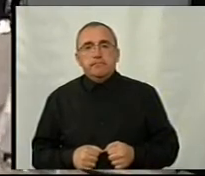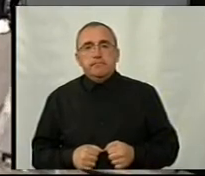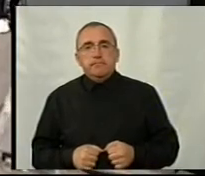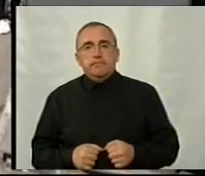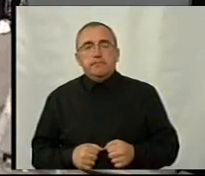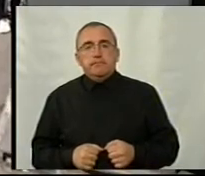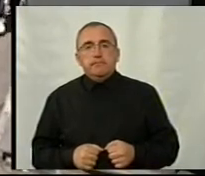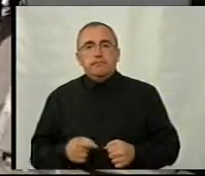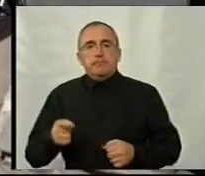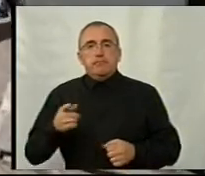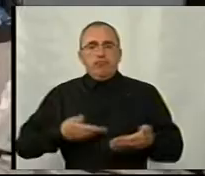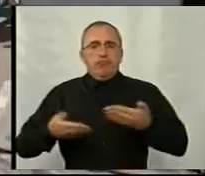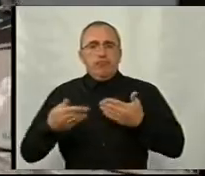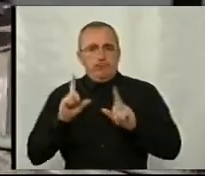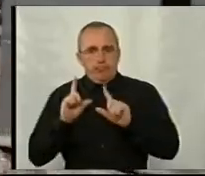Драком, роз.